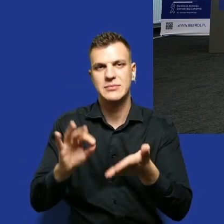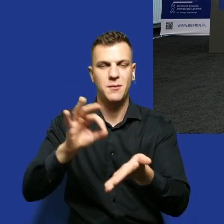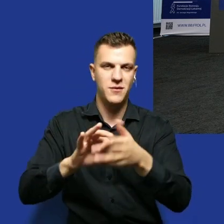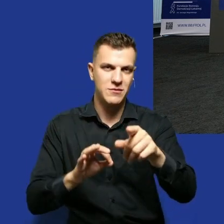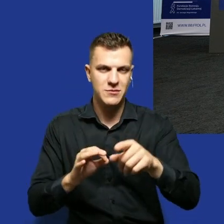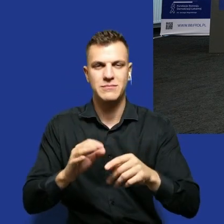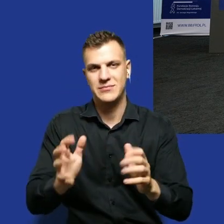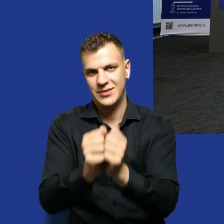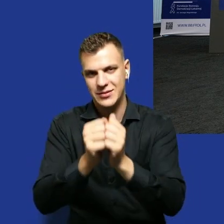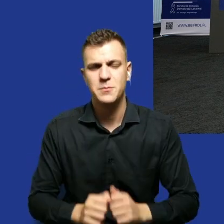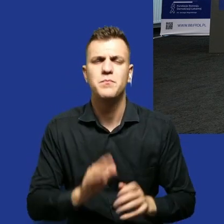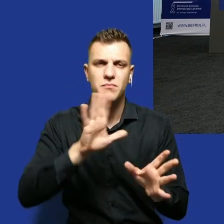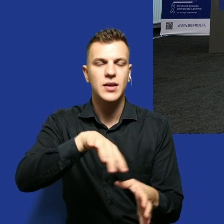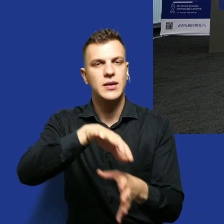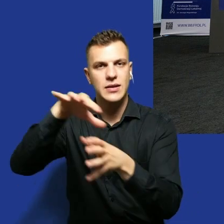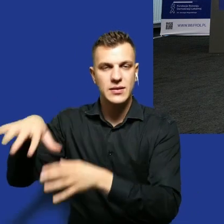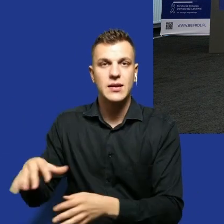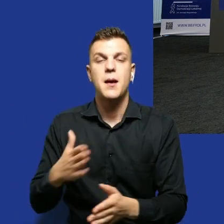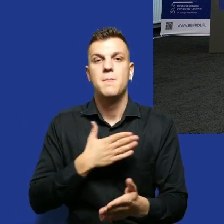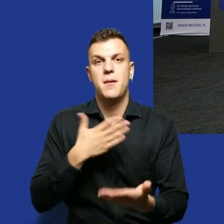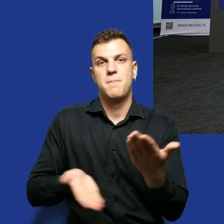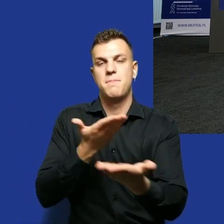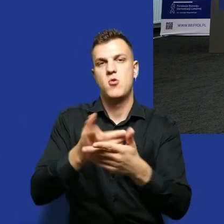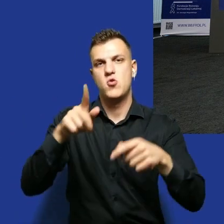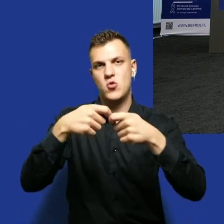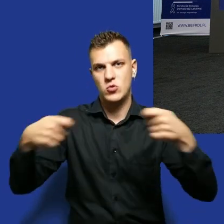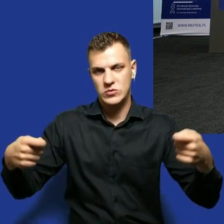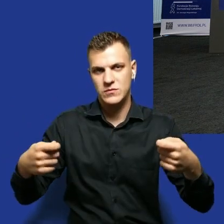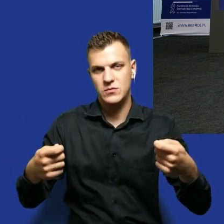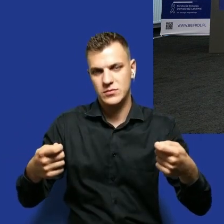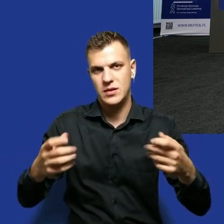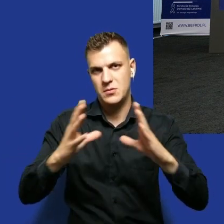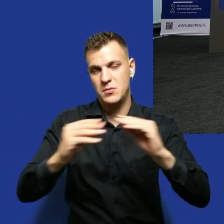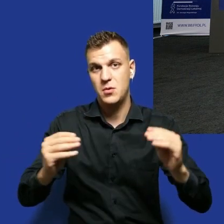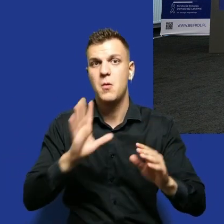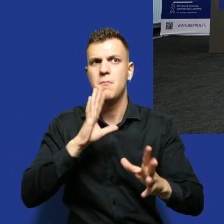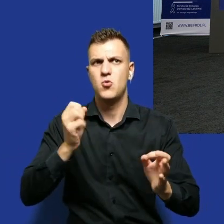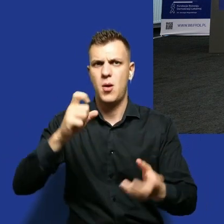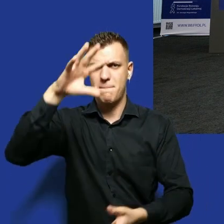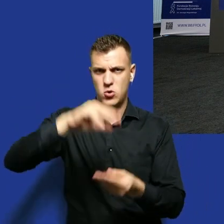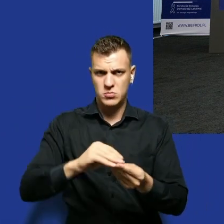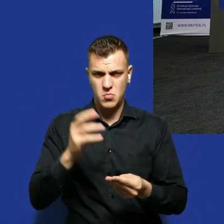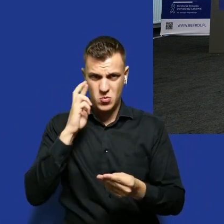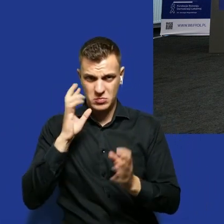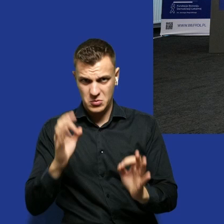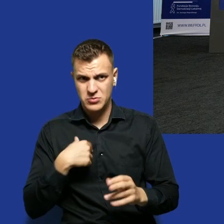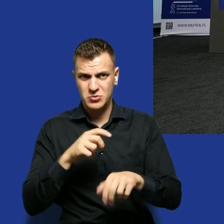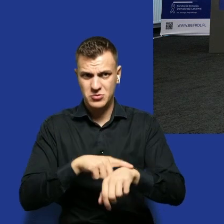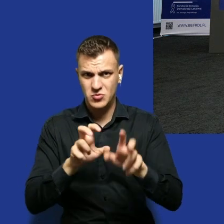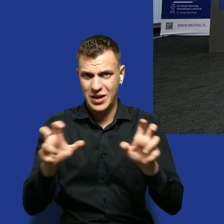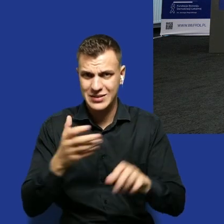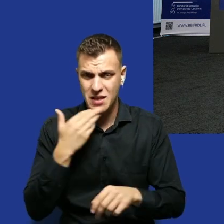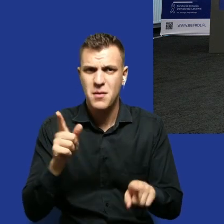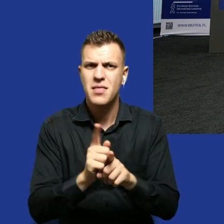to w ramach anegdot. A ja mam jedno rozwiązanie i to chyba będzie jakaś taka konkluzja, bo rozumiem, że nie mamy już za bardzo czasu, ale też będą